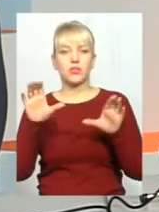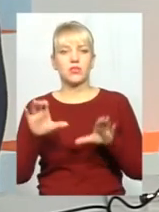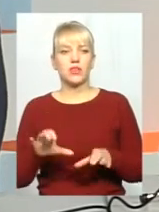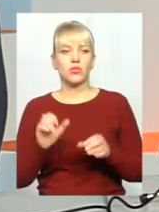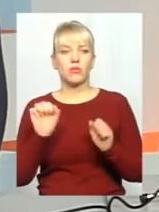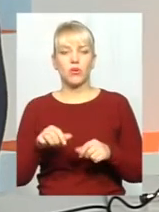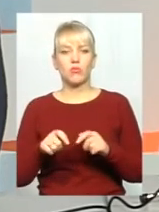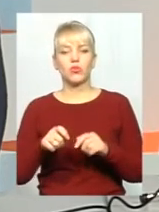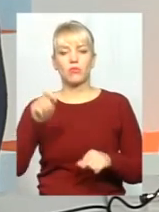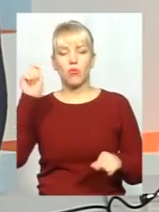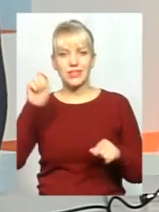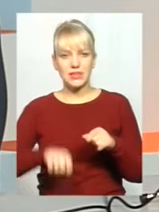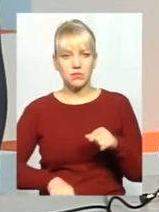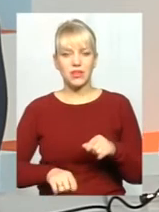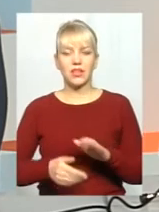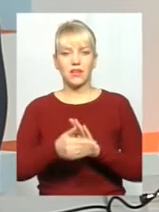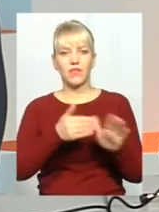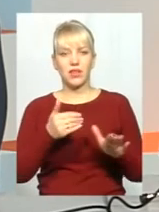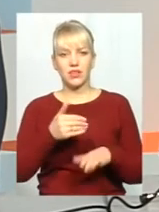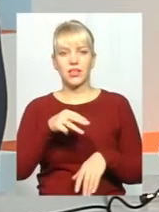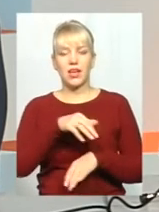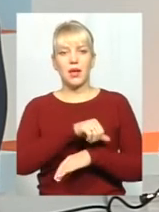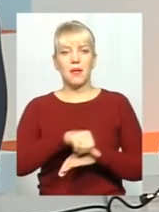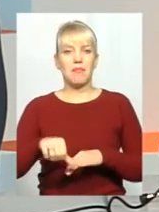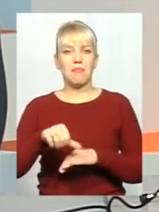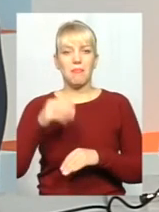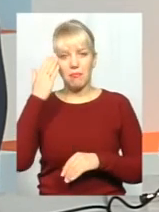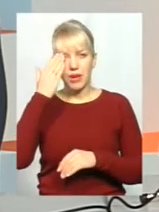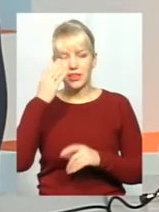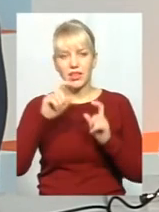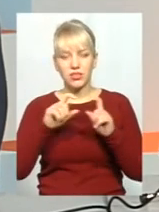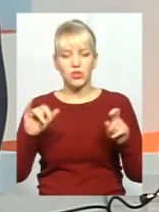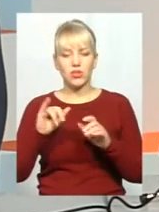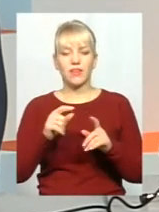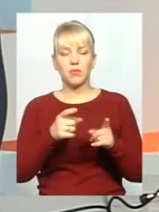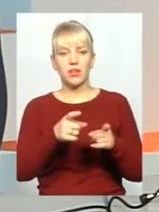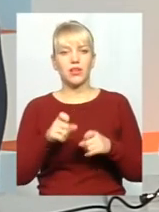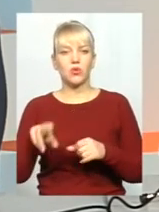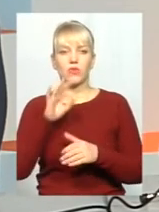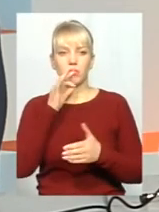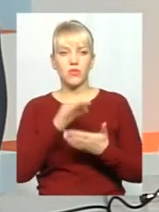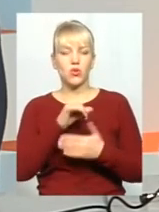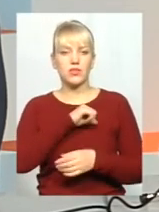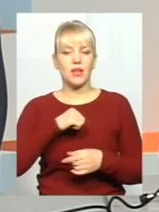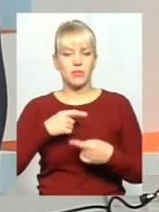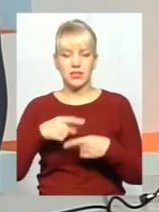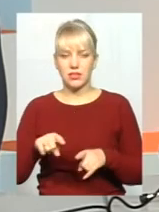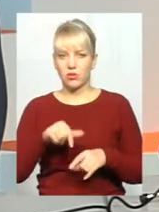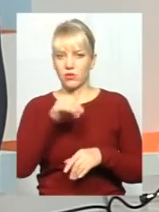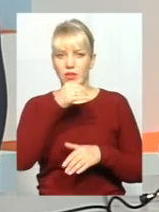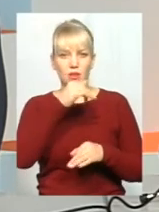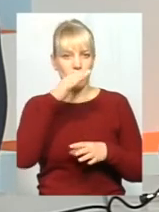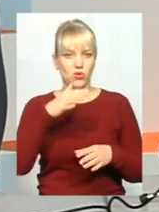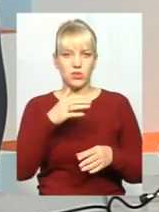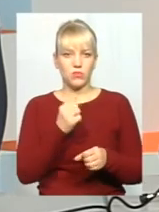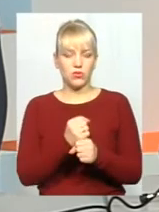і викликати митницю, і вже разом притягнути до відповідальності. Але самостійно просто так перевіряти документи не має такої взагалі змоги. В нас